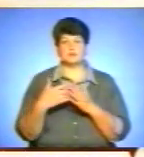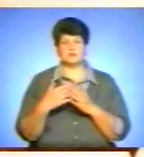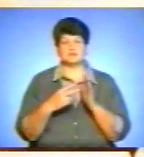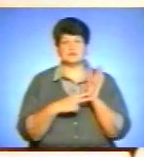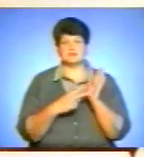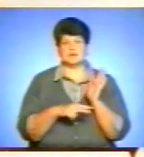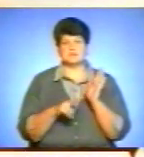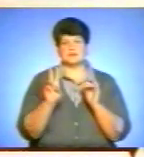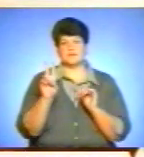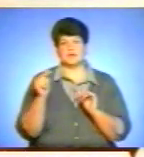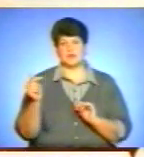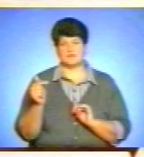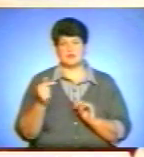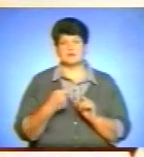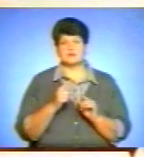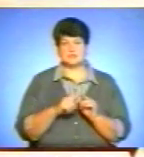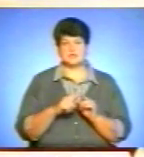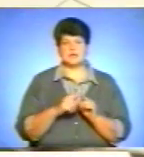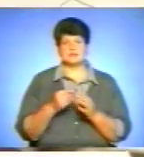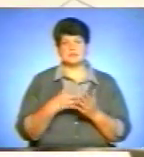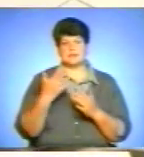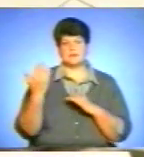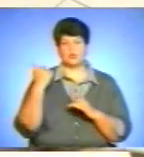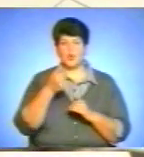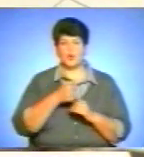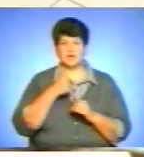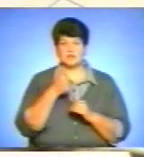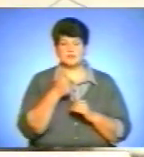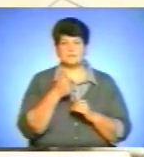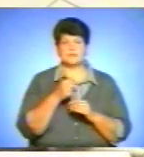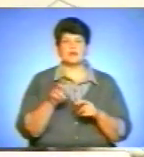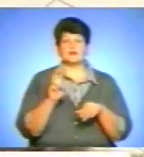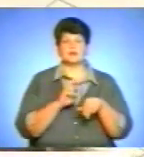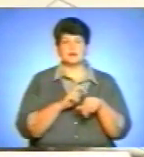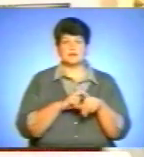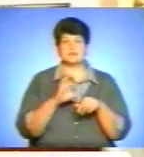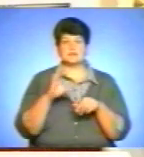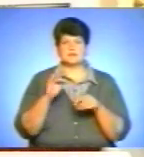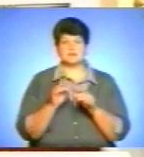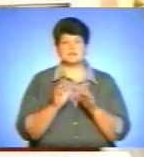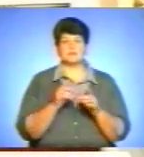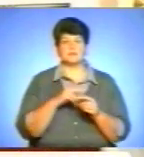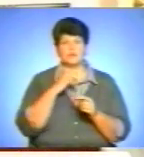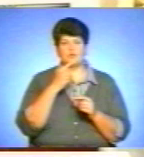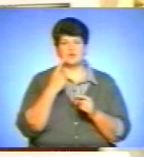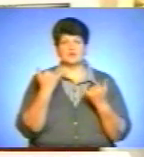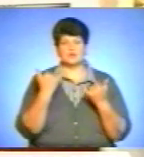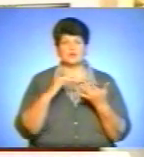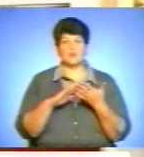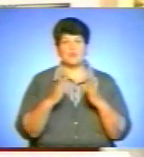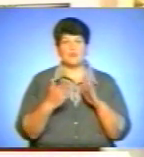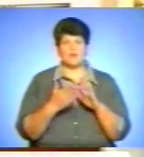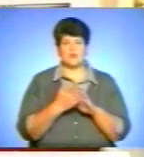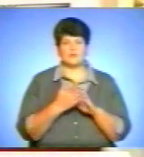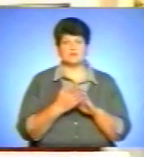72 гривні. Це ціни минулорічні. Лікарі міської санпідемстанції застерігають, нинішні погодні умови сприяють